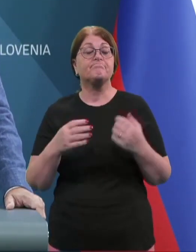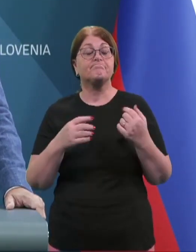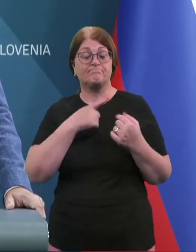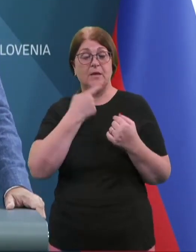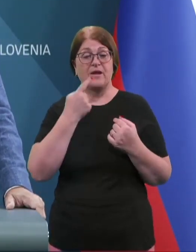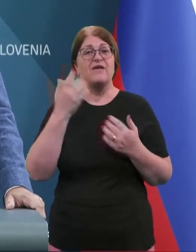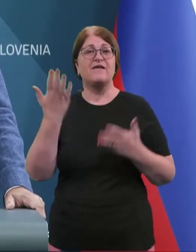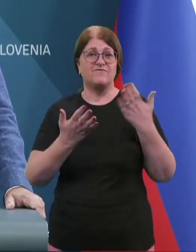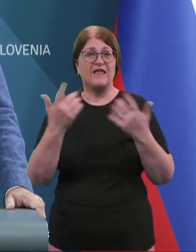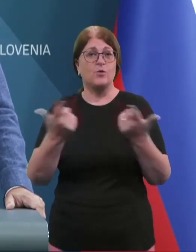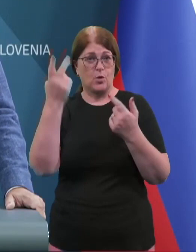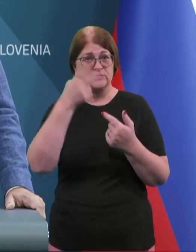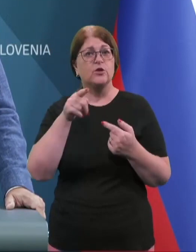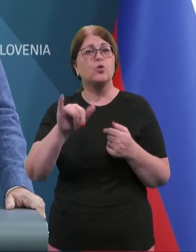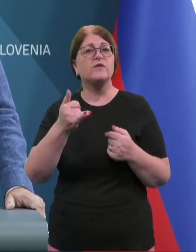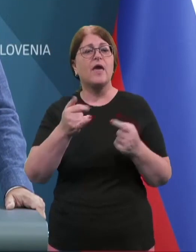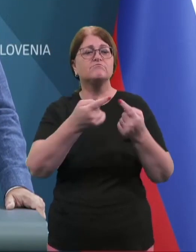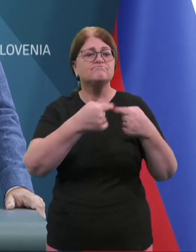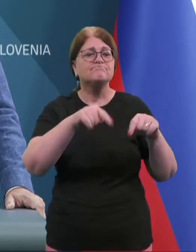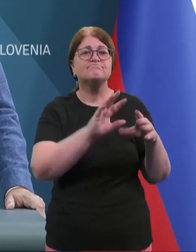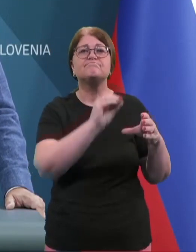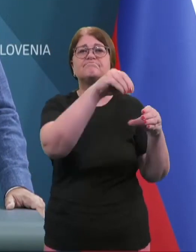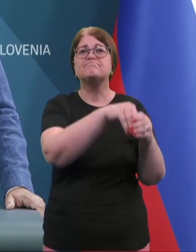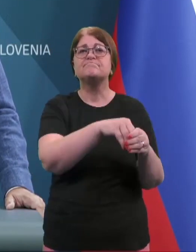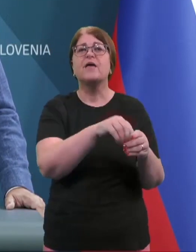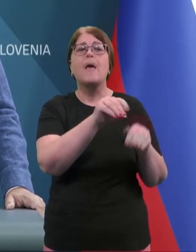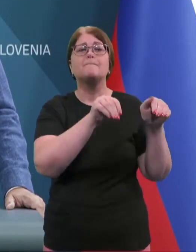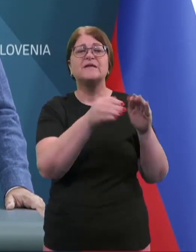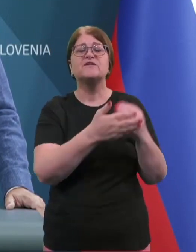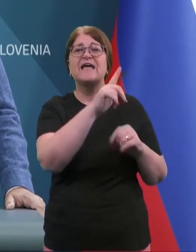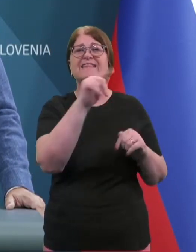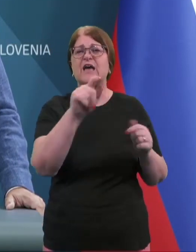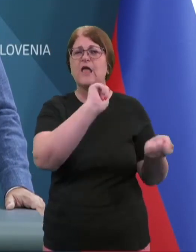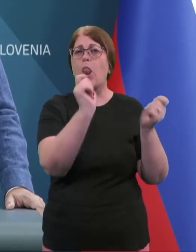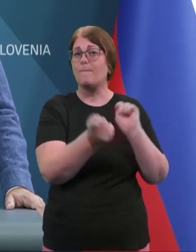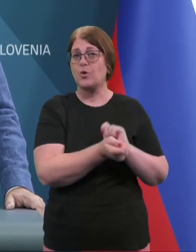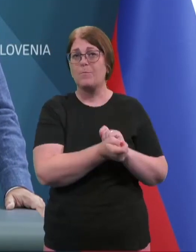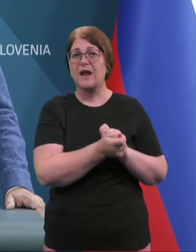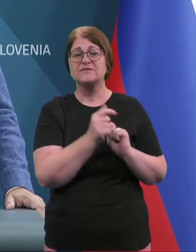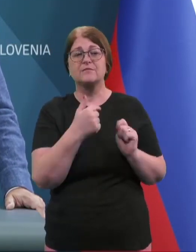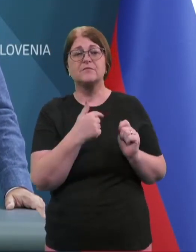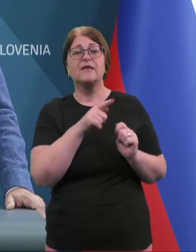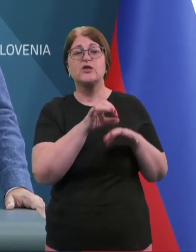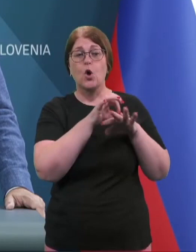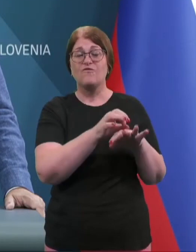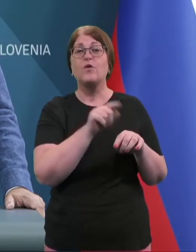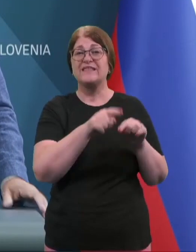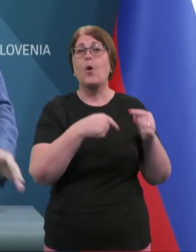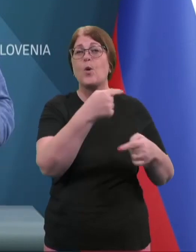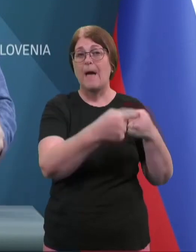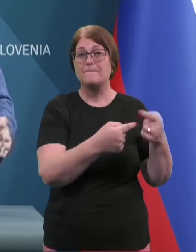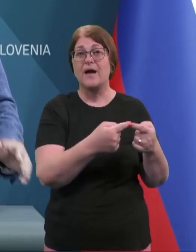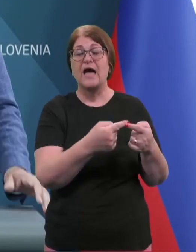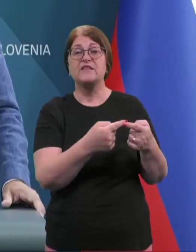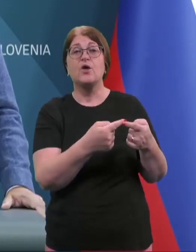razumete, da je to pristojnost ministrstva za digitalno preobrazbo, ki vodi to kampanjo in